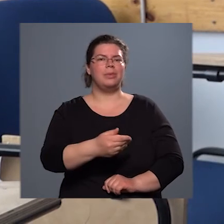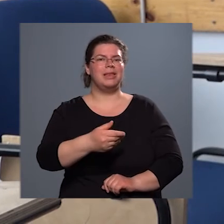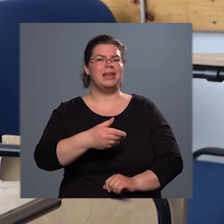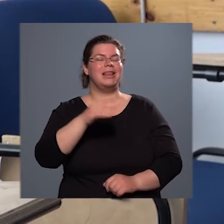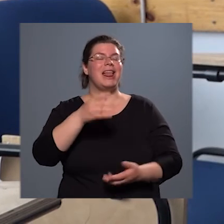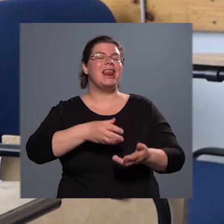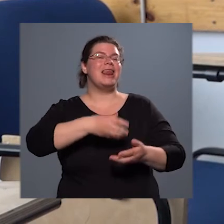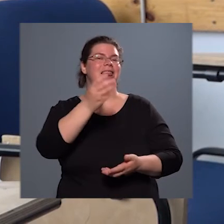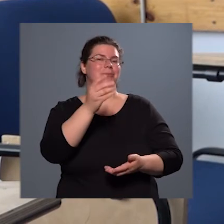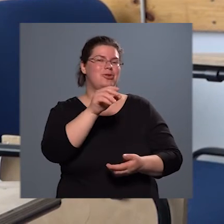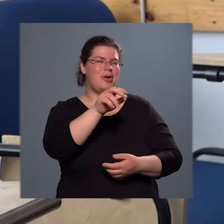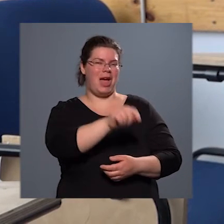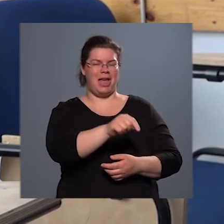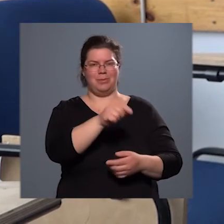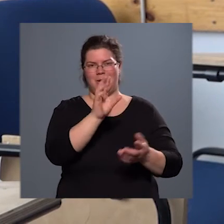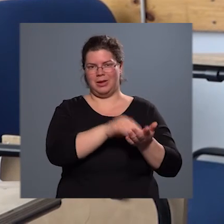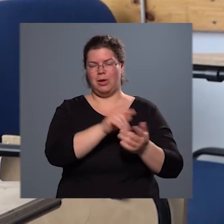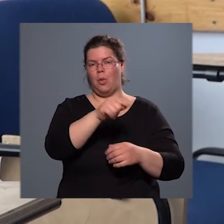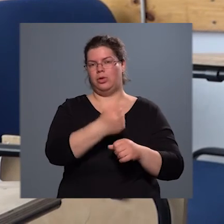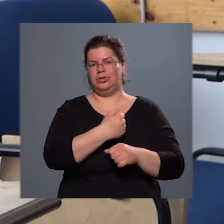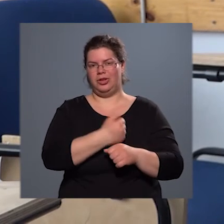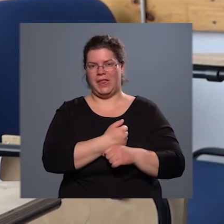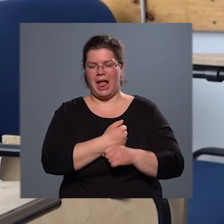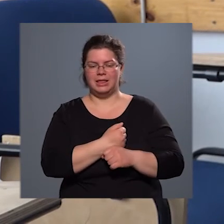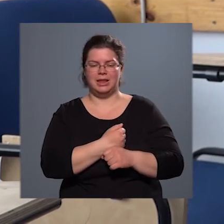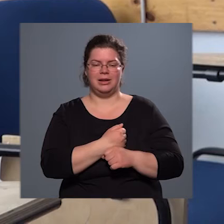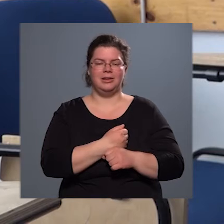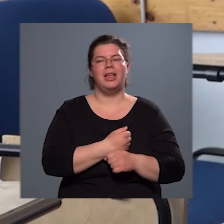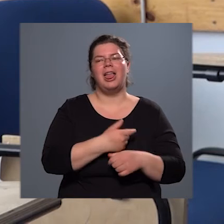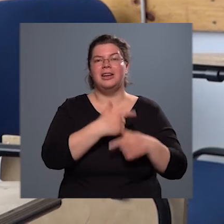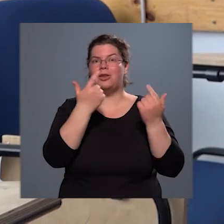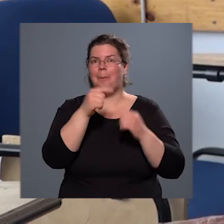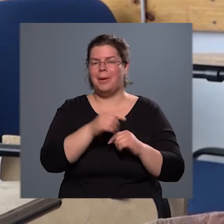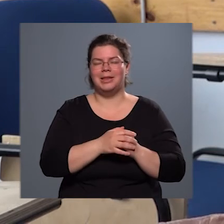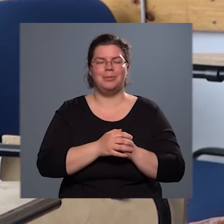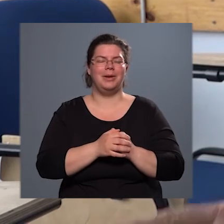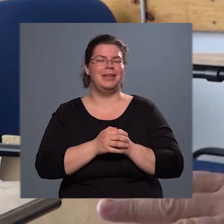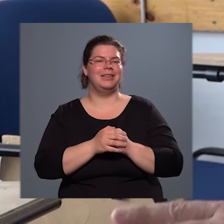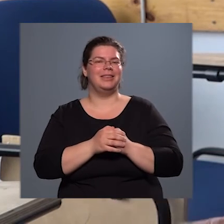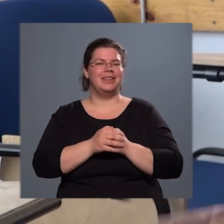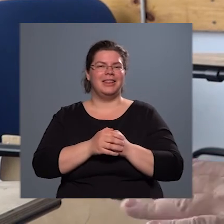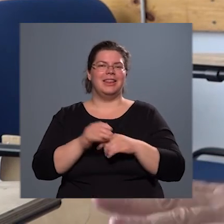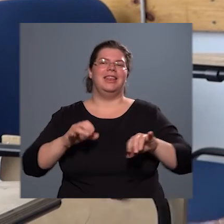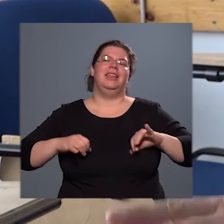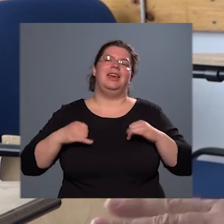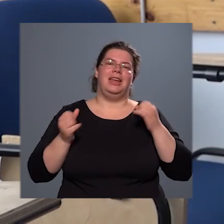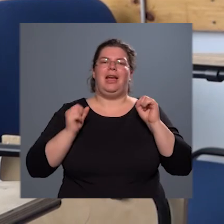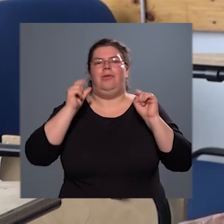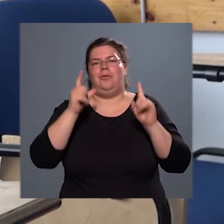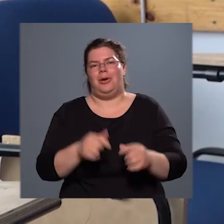laknak, és ott csinálták a nappaliba, néve reggel fölkeltek,